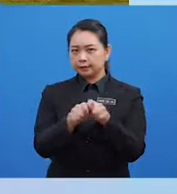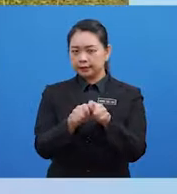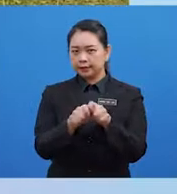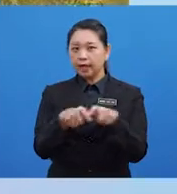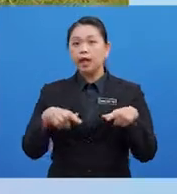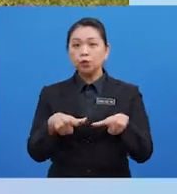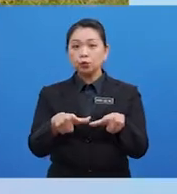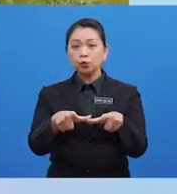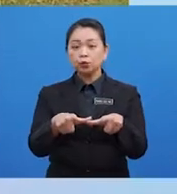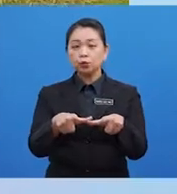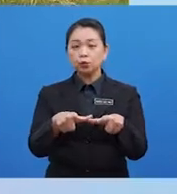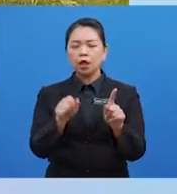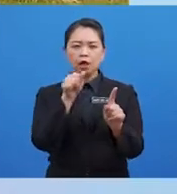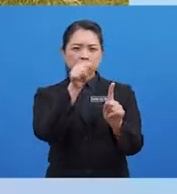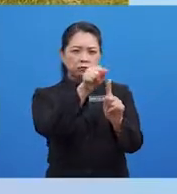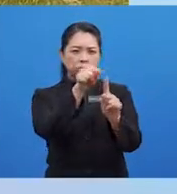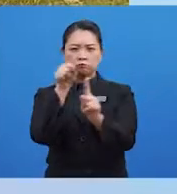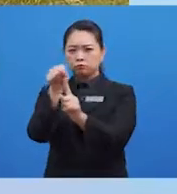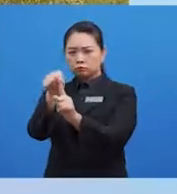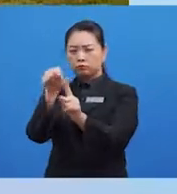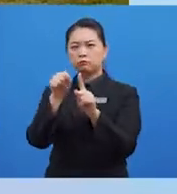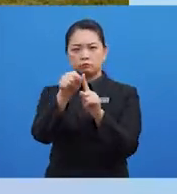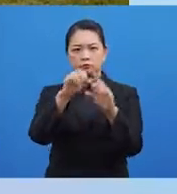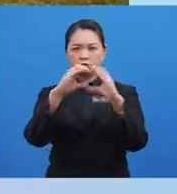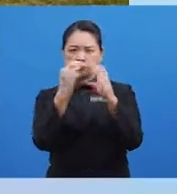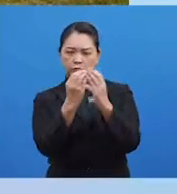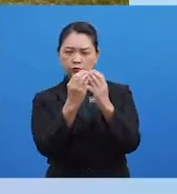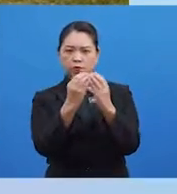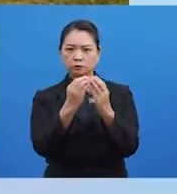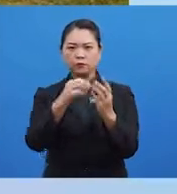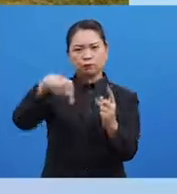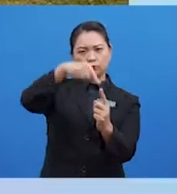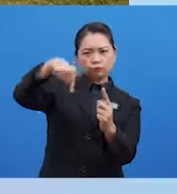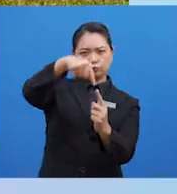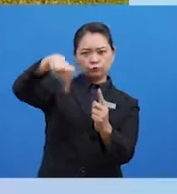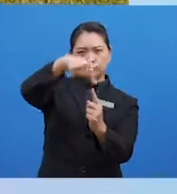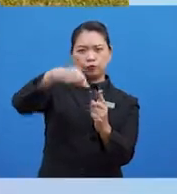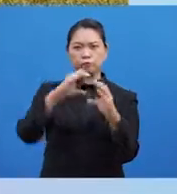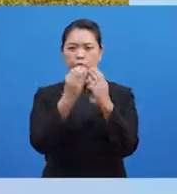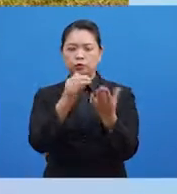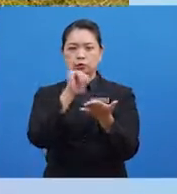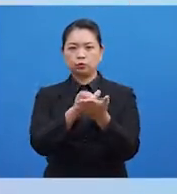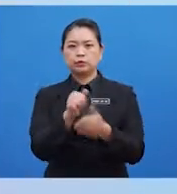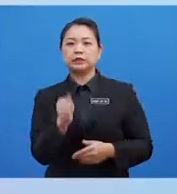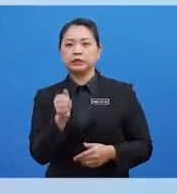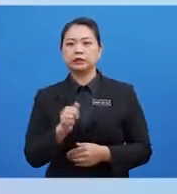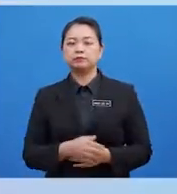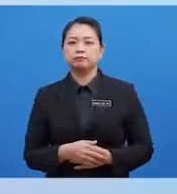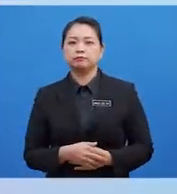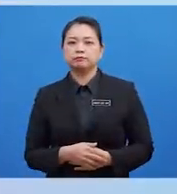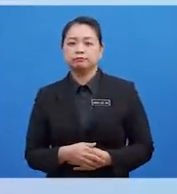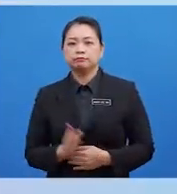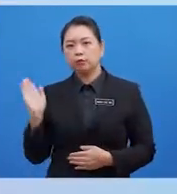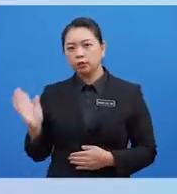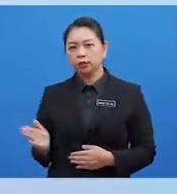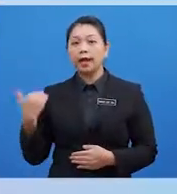kelajuan bola Arah dari mana bola menghampiri dan putaran bola itu sendiri Model jintai